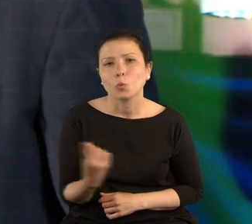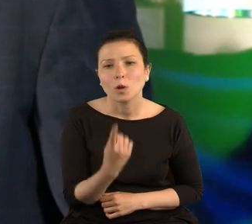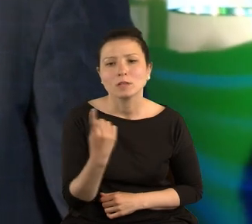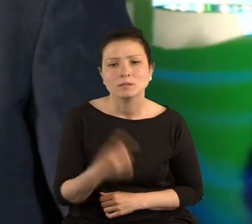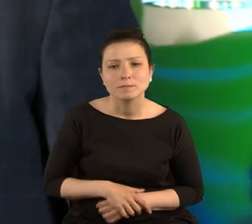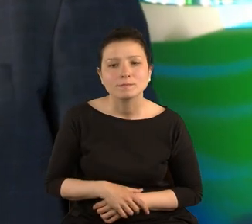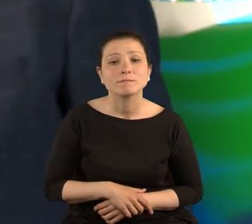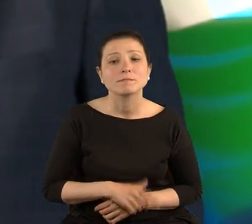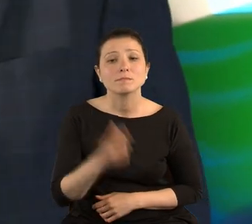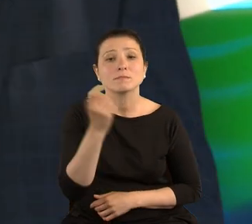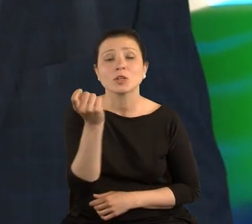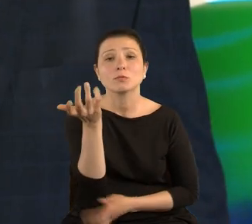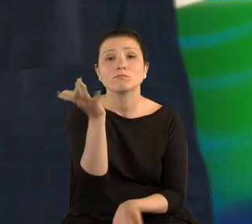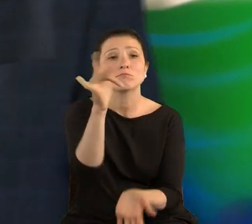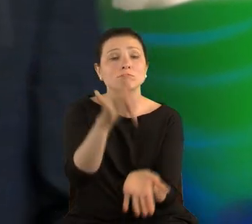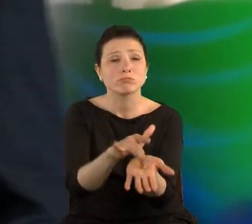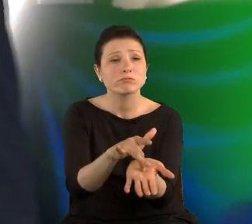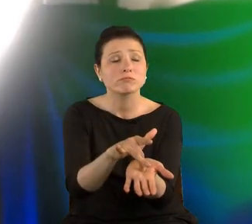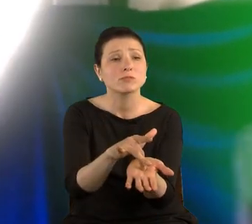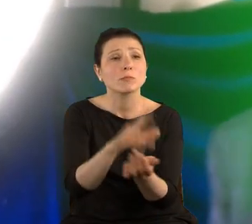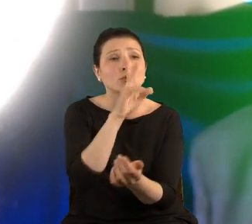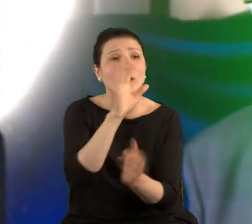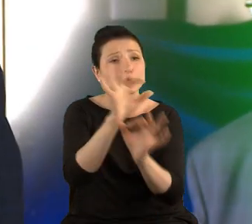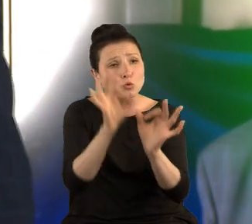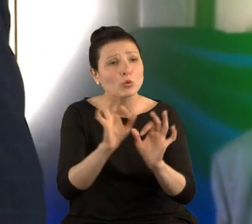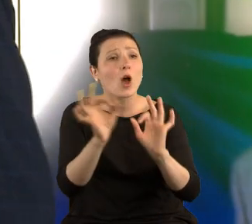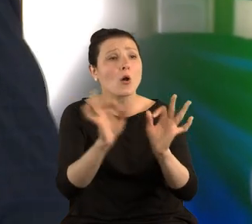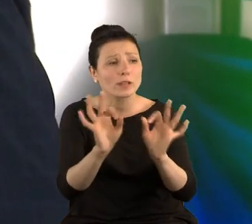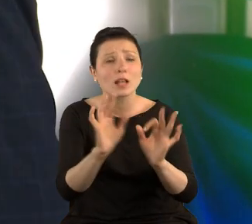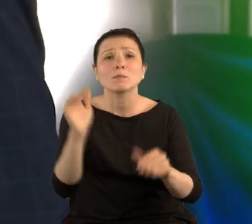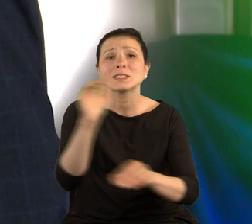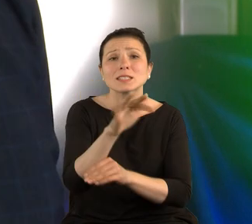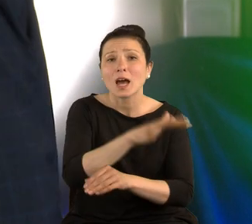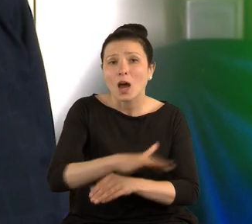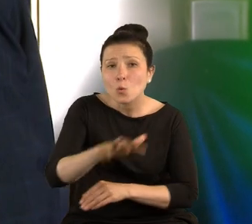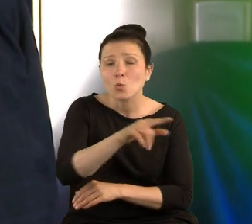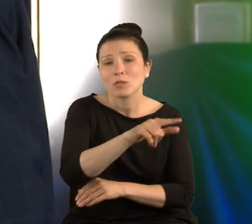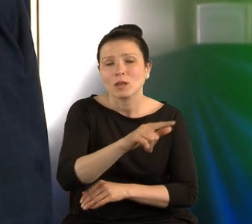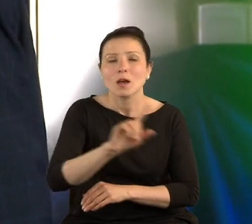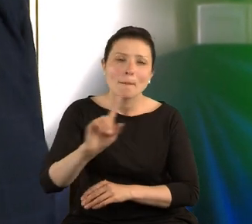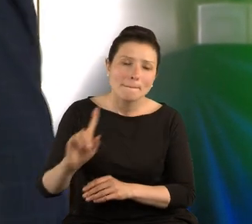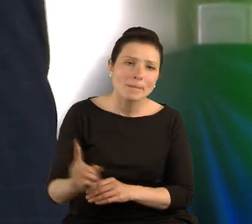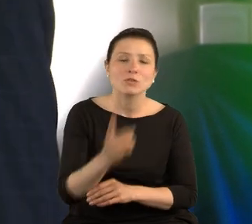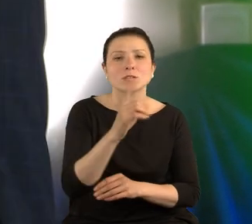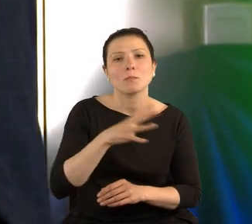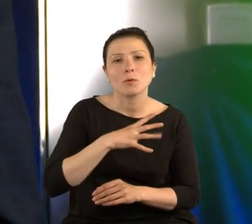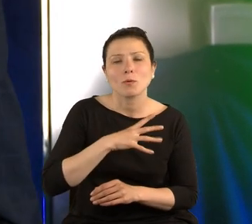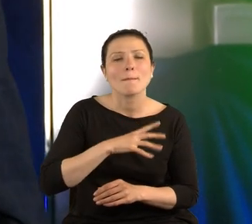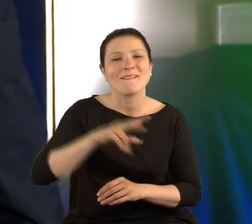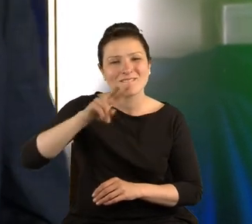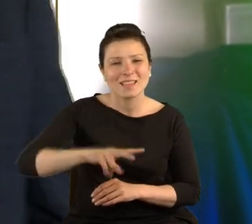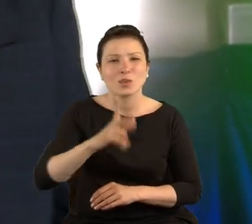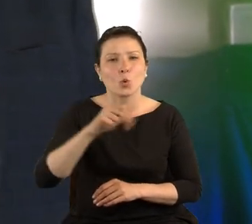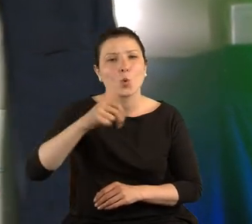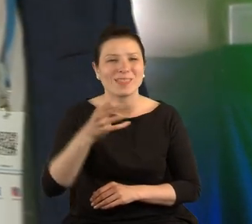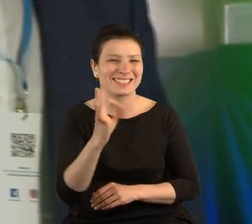widzieć sztukę w oryginalu na zachód, miałem okazję pierwszy raz być w Kunsthistorisches Muzeum w Wiedniu